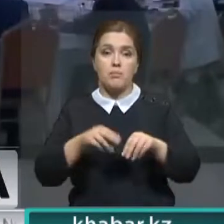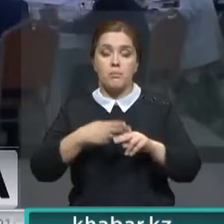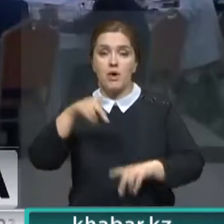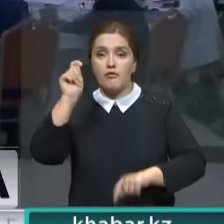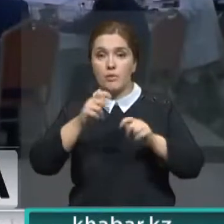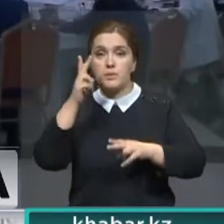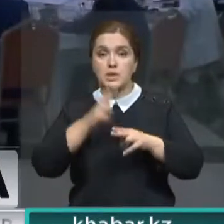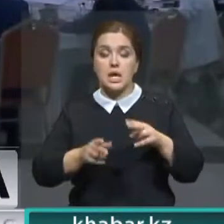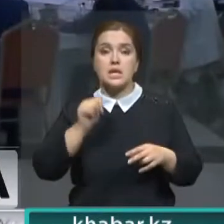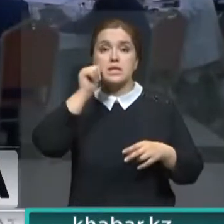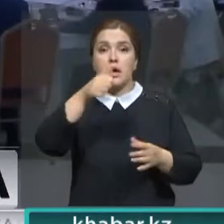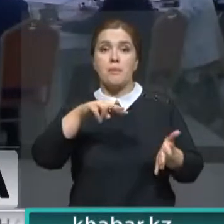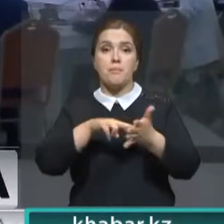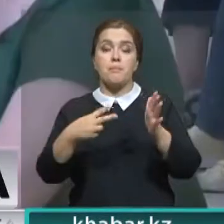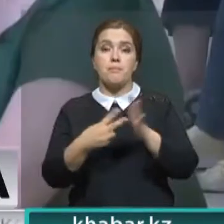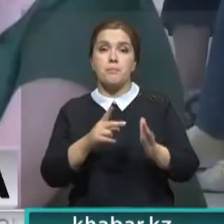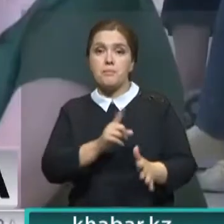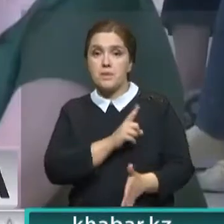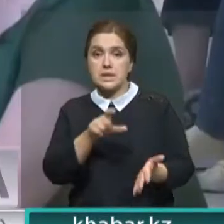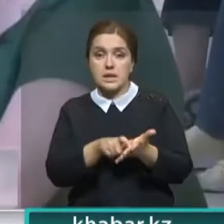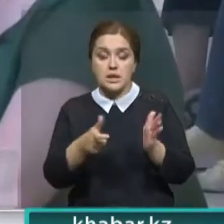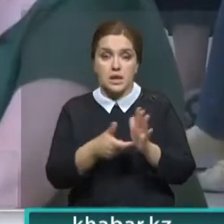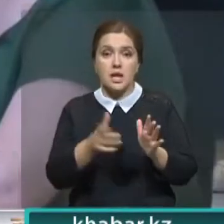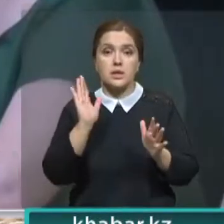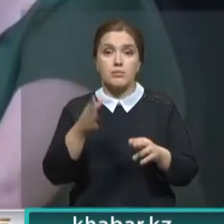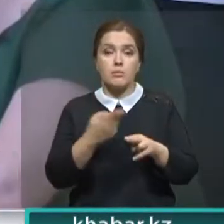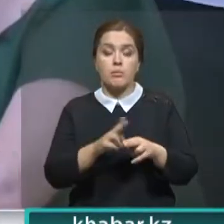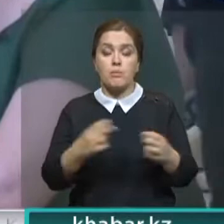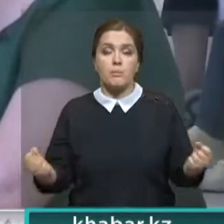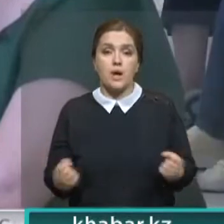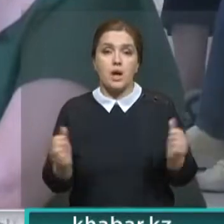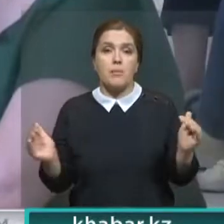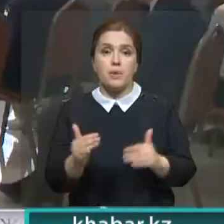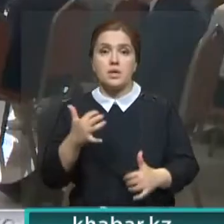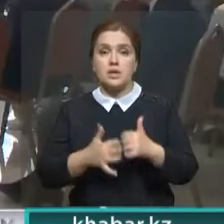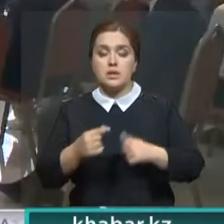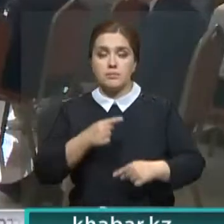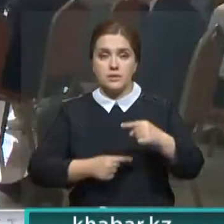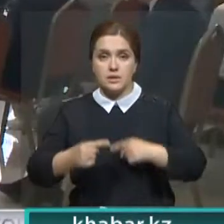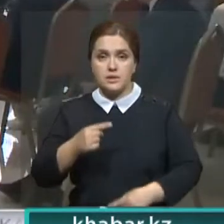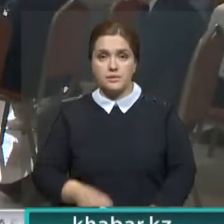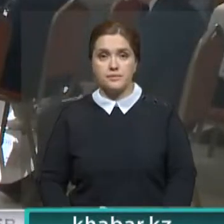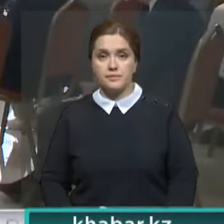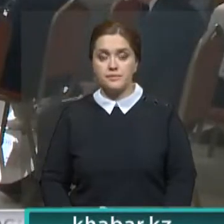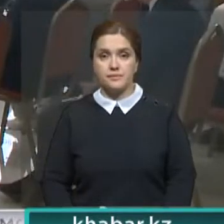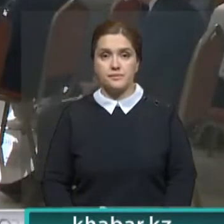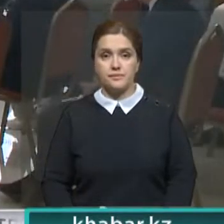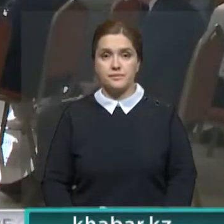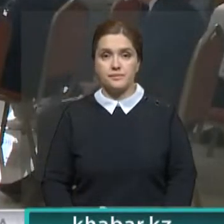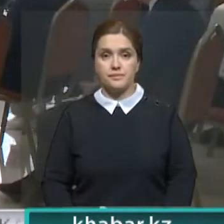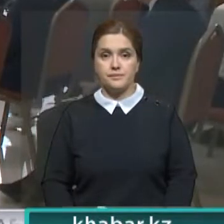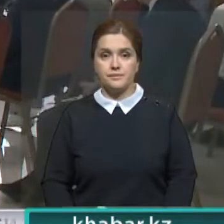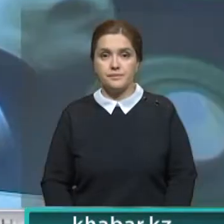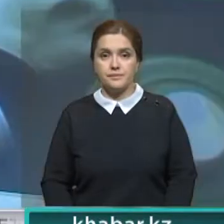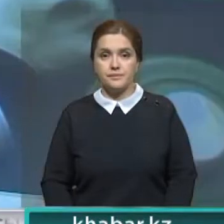завершится завтра. Запланированы мастер-классы и обсуждение поддержки проектов малого и среднего бизнеса. Анастасия Сулейманова, Тимур Силхан, Тарас. Итоги дня.